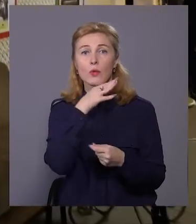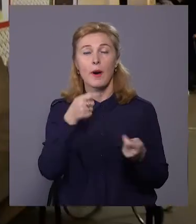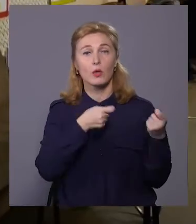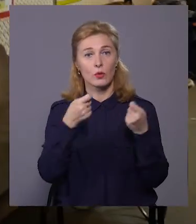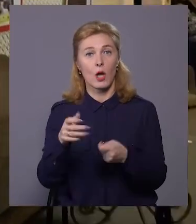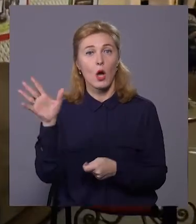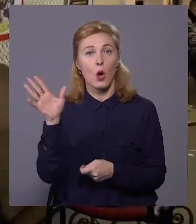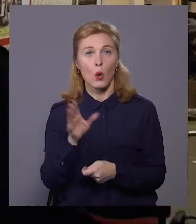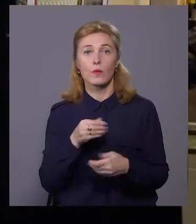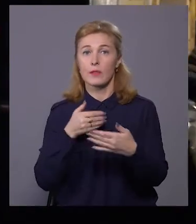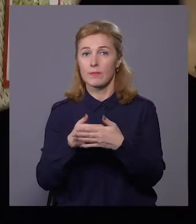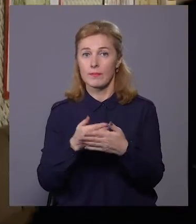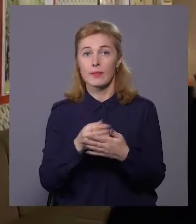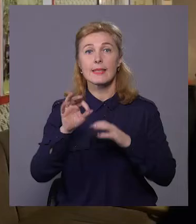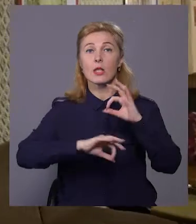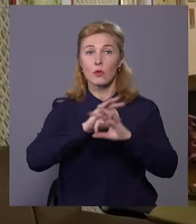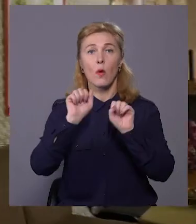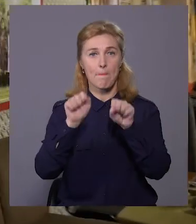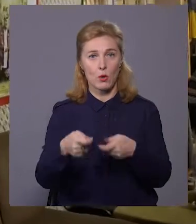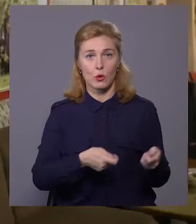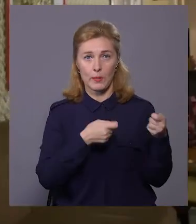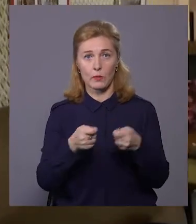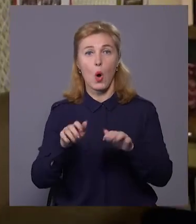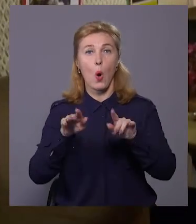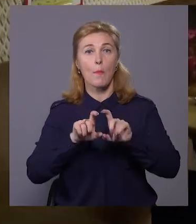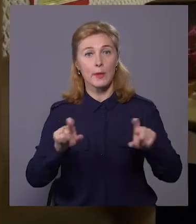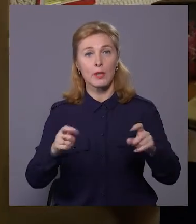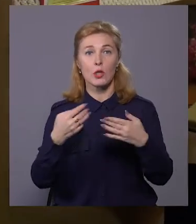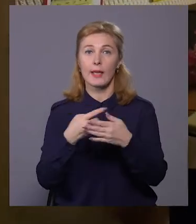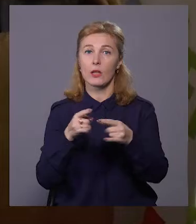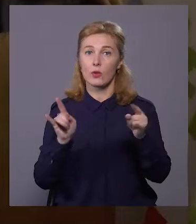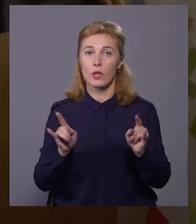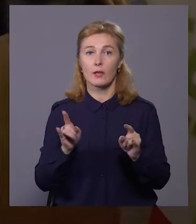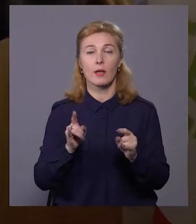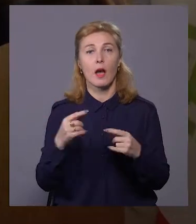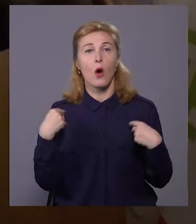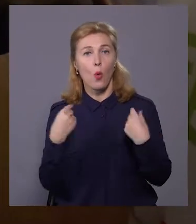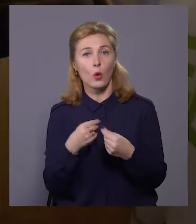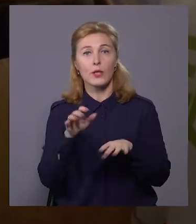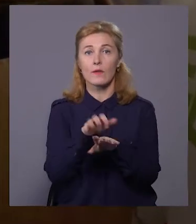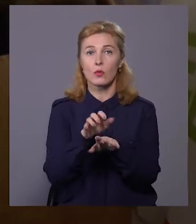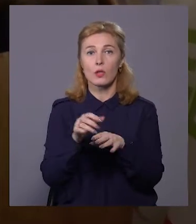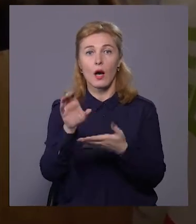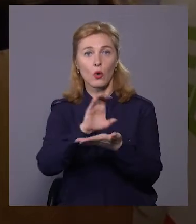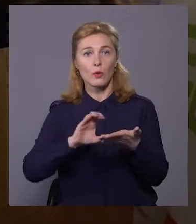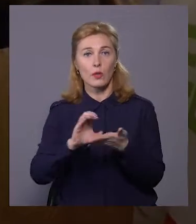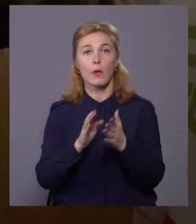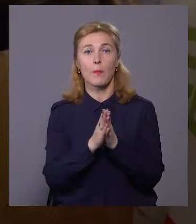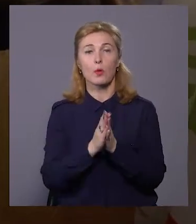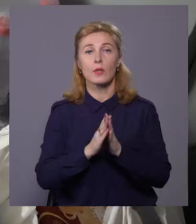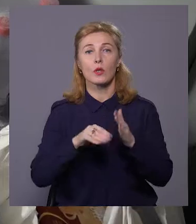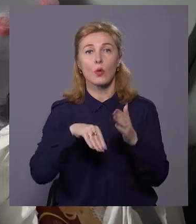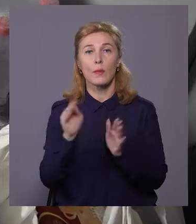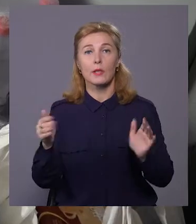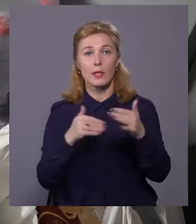небайдужі цілодобово можуть приносити у приміщення кінотеатру одяг, взуття, консервацію. Волонтери просять закупити ящики, у які можна